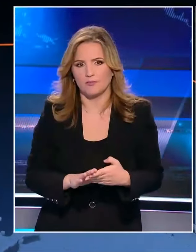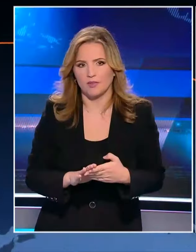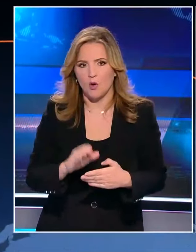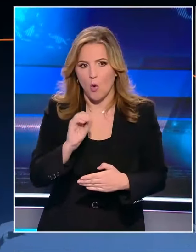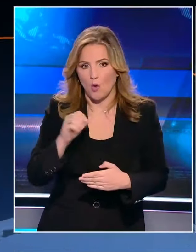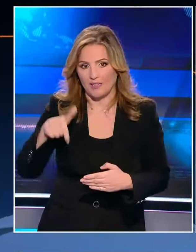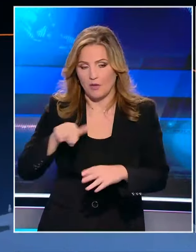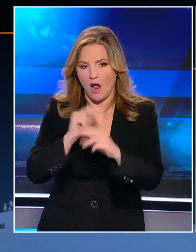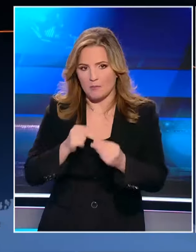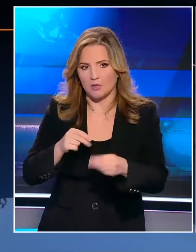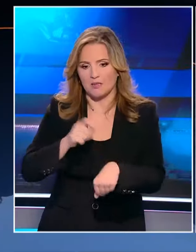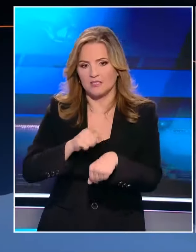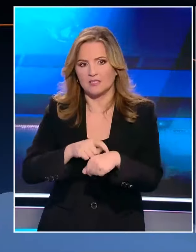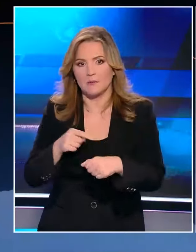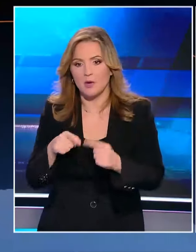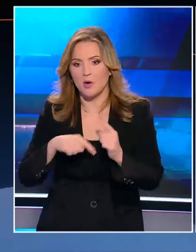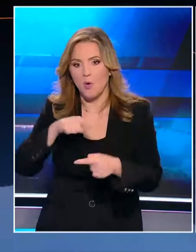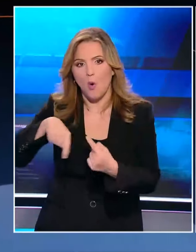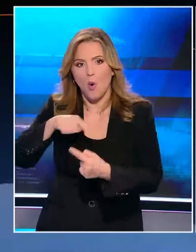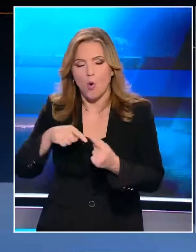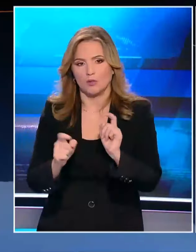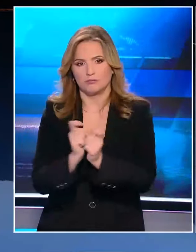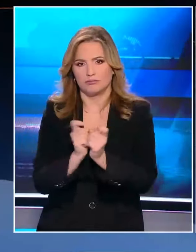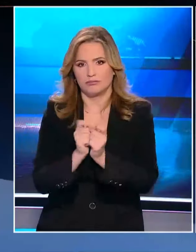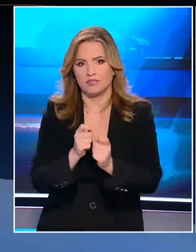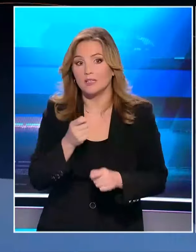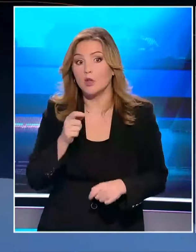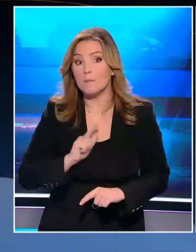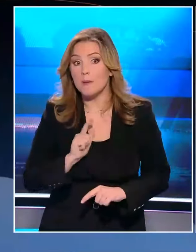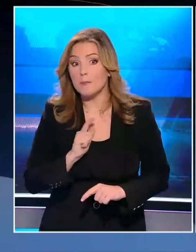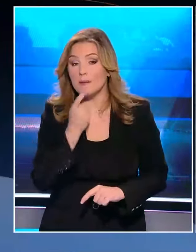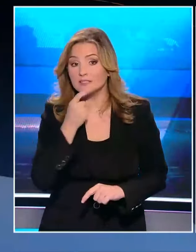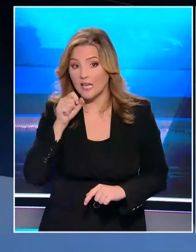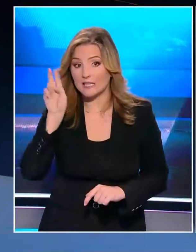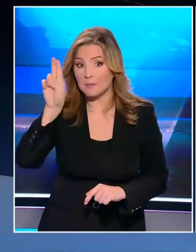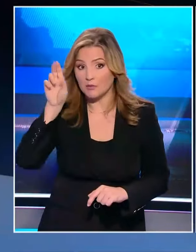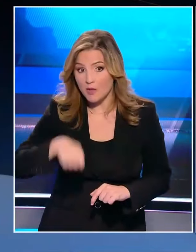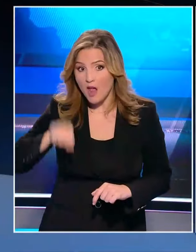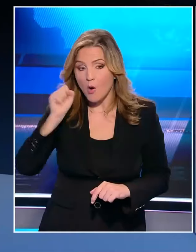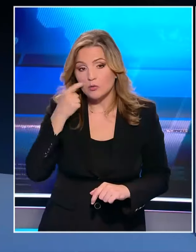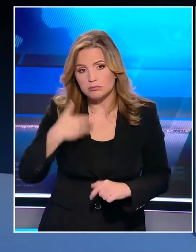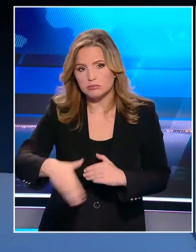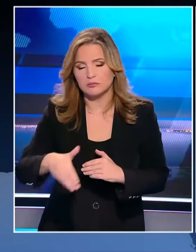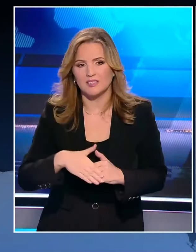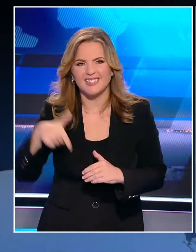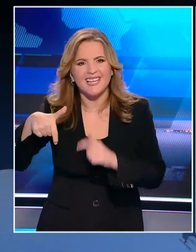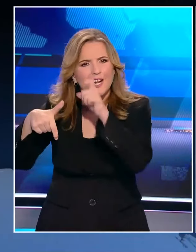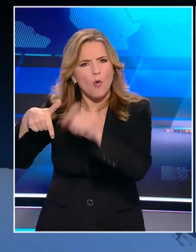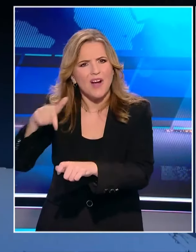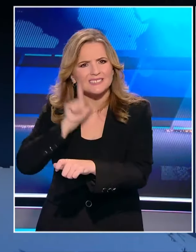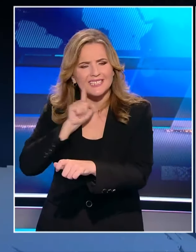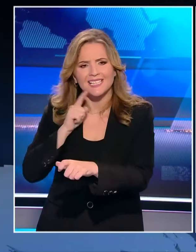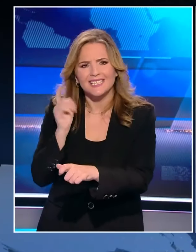νέο γύρω αντιπαράθεση στη στιγμή που όλοι αναμένουν από τον Στέφανο Κασελάκη να αναχεινώσει την υποψηφιότητά του. Η κυρία Γεροβασίλη με ποια ακριβώς